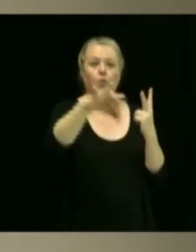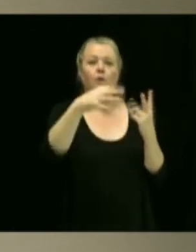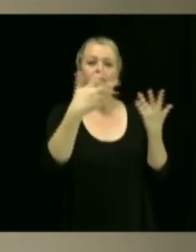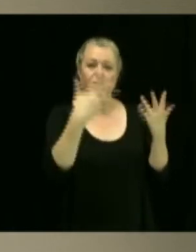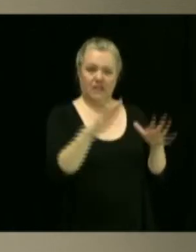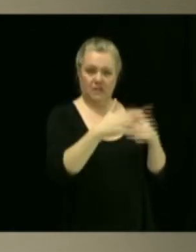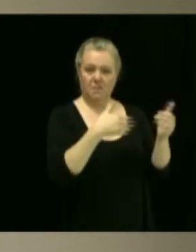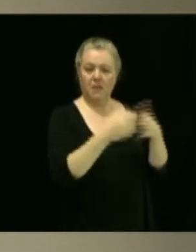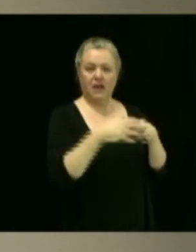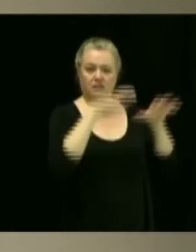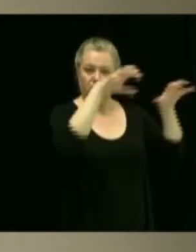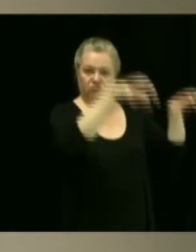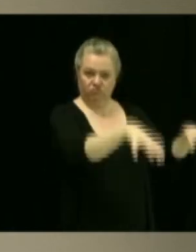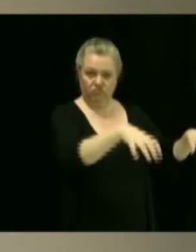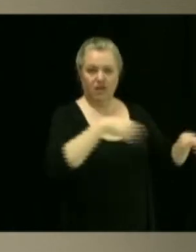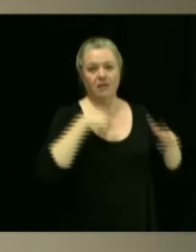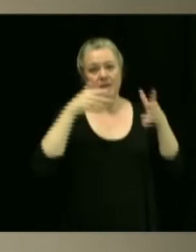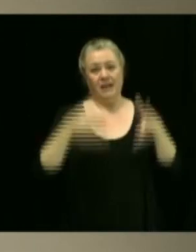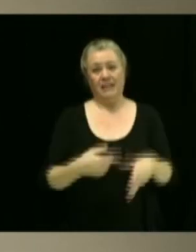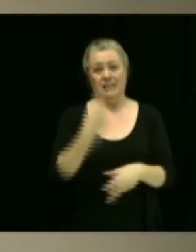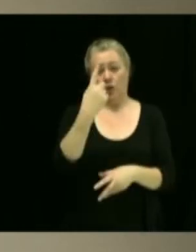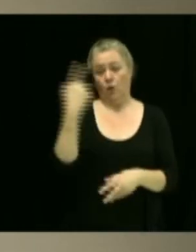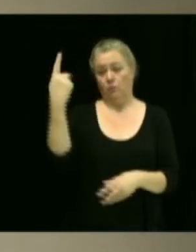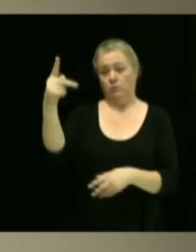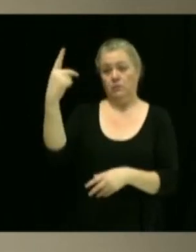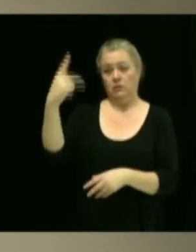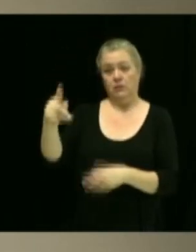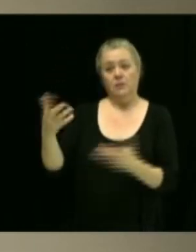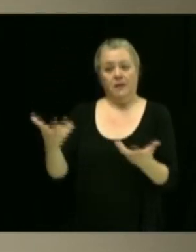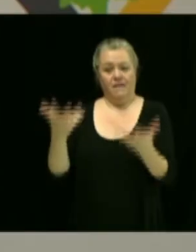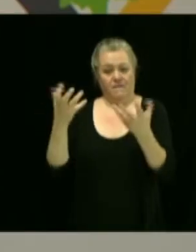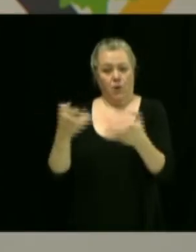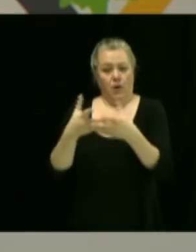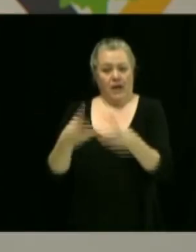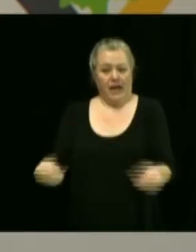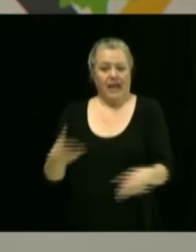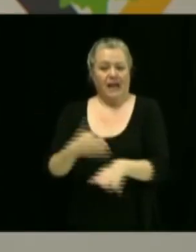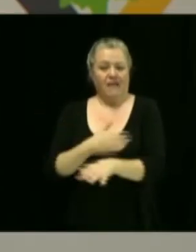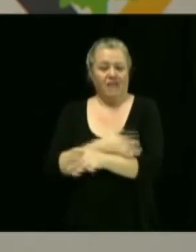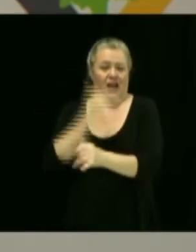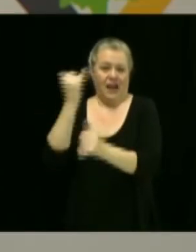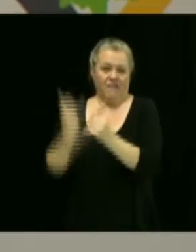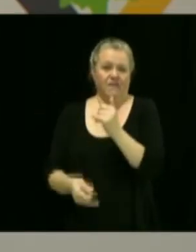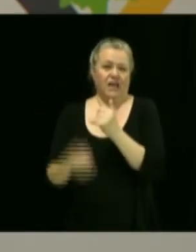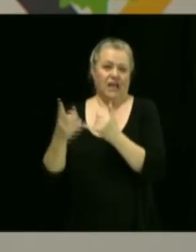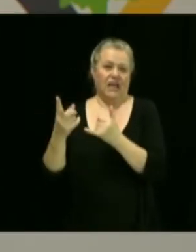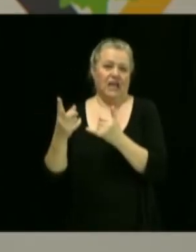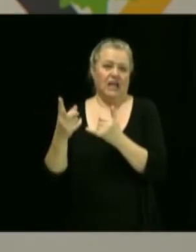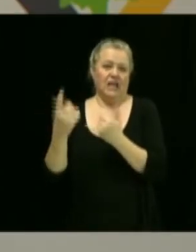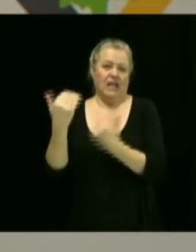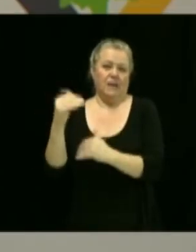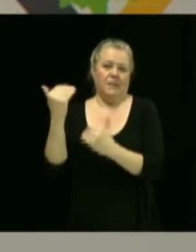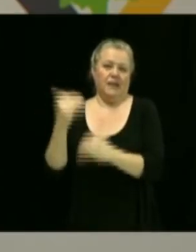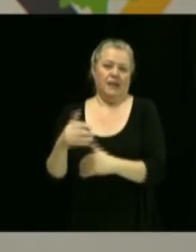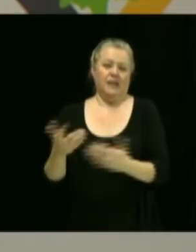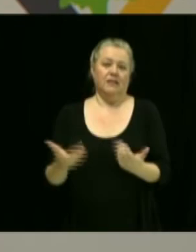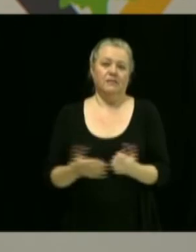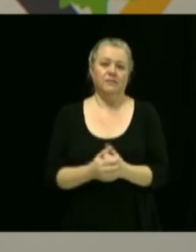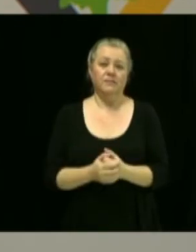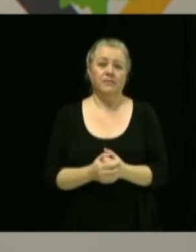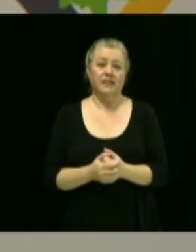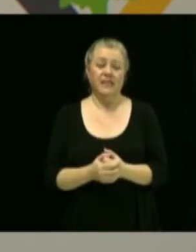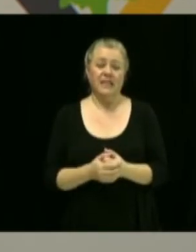régler avant la fin de votre échéancier. Donc, bien que vous semblez à bout de